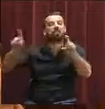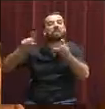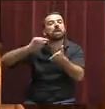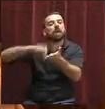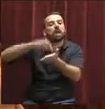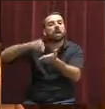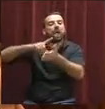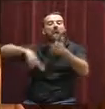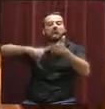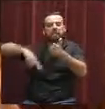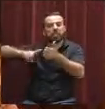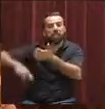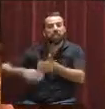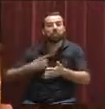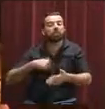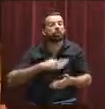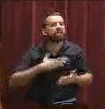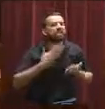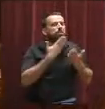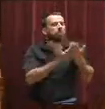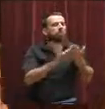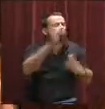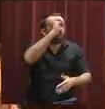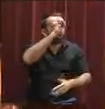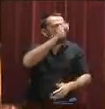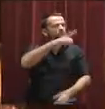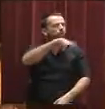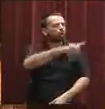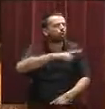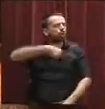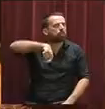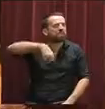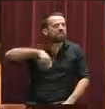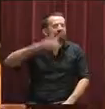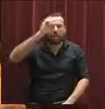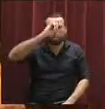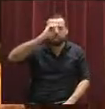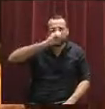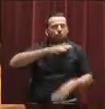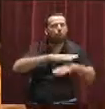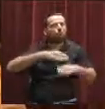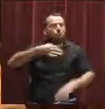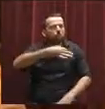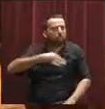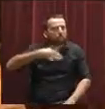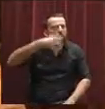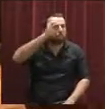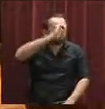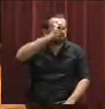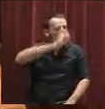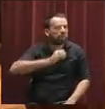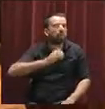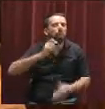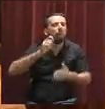nosaltres volem demanar que és el que pensa la presidenta del govern, que és el que pensa el seu govern al respecte d'aquesta decisió de no